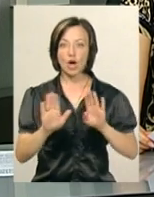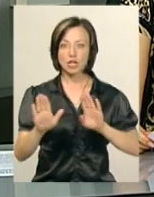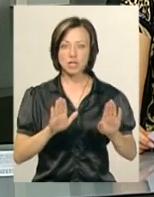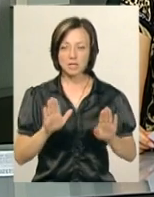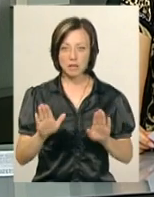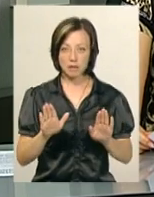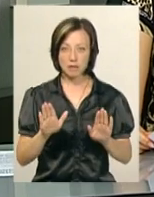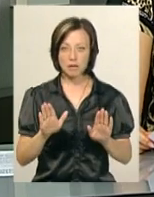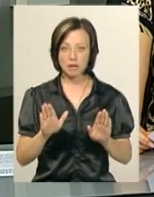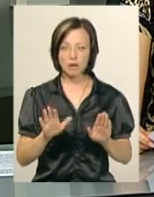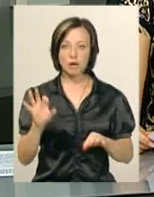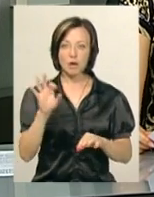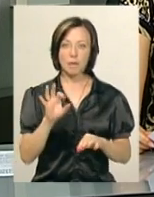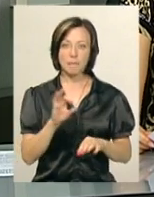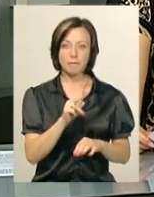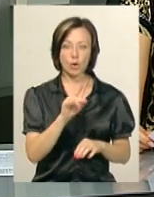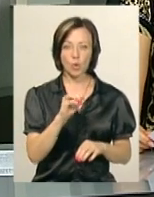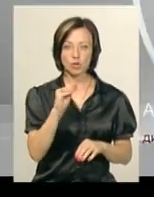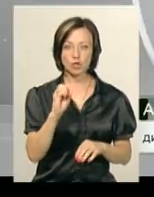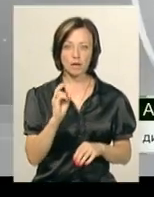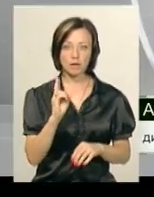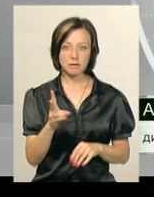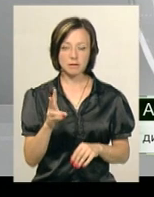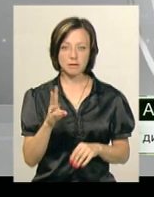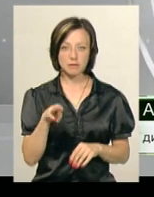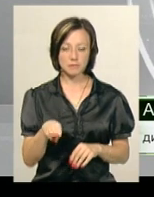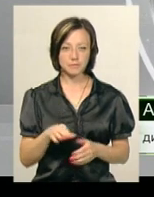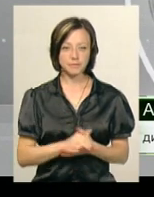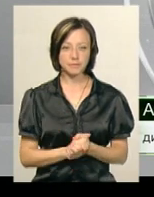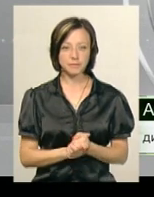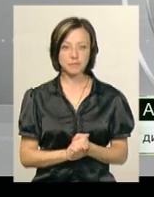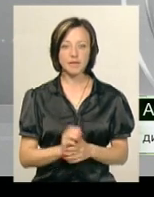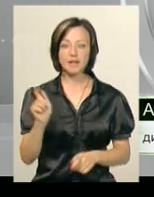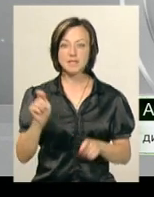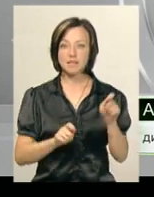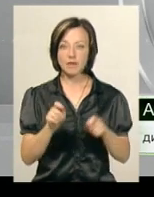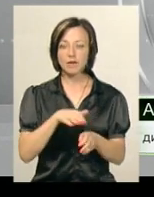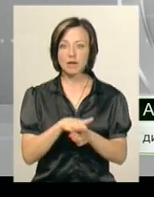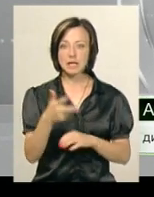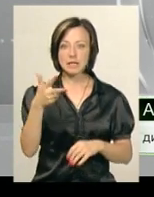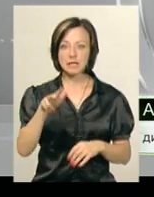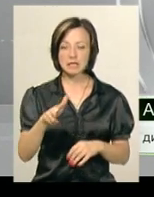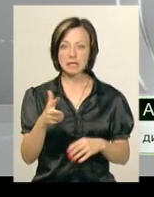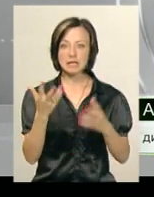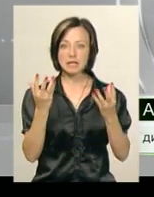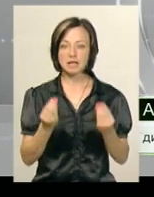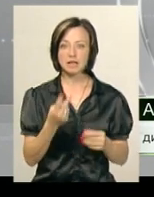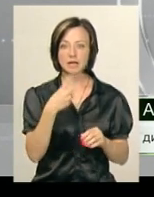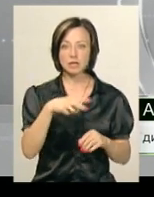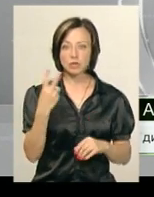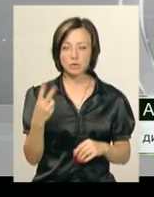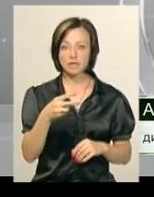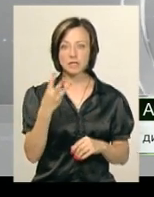Станіслава Пустряка «Прожект Альфа». «Фестиваль буде 23 дні, це 22, 23, 24